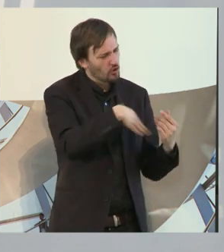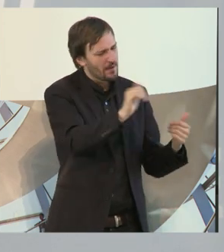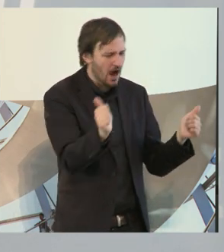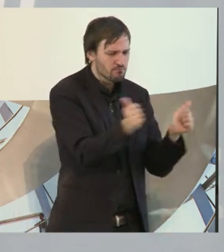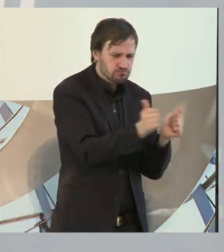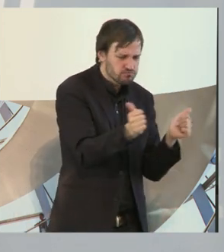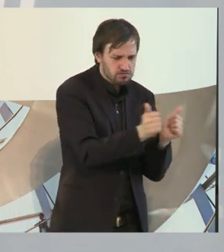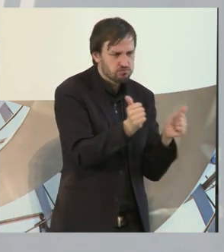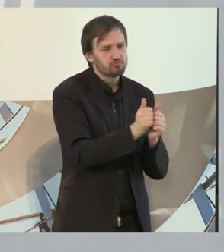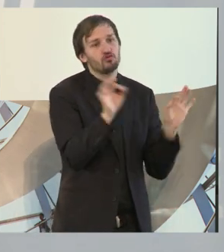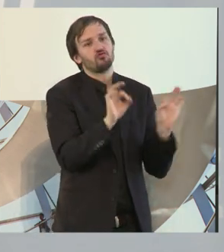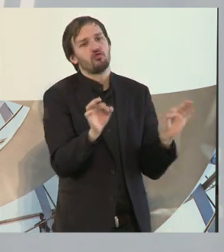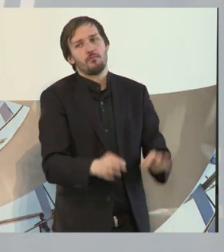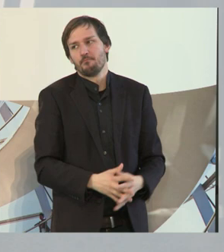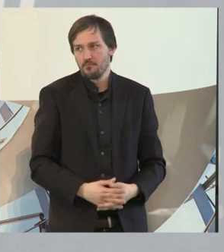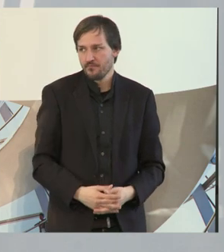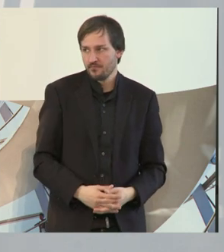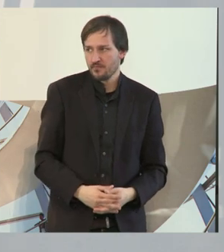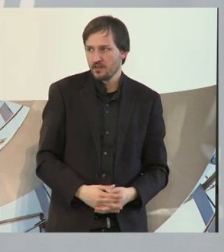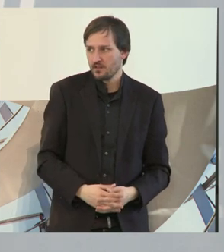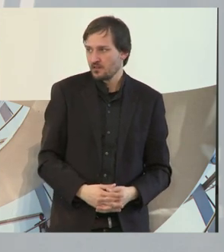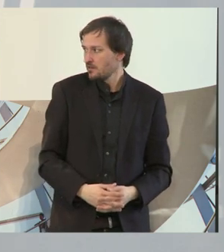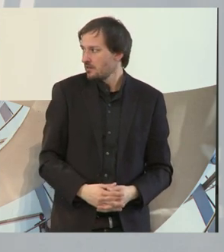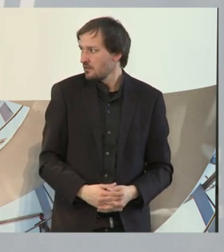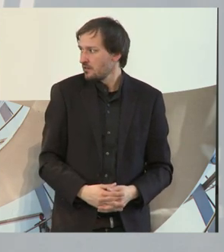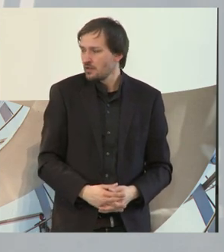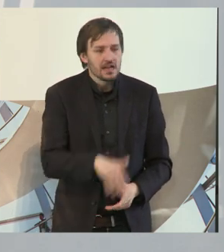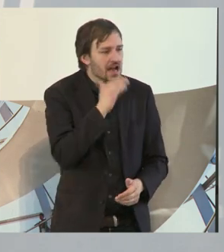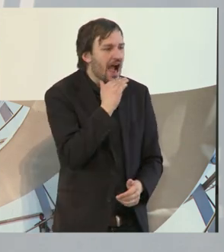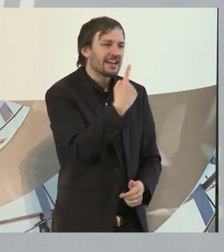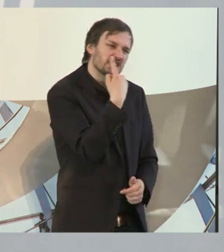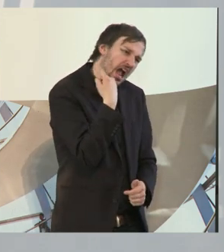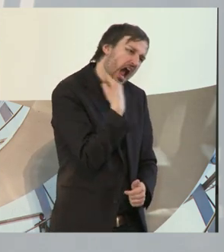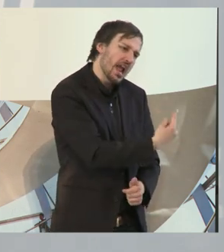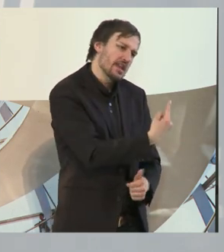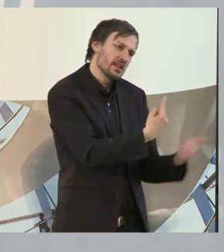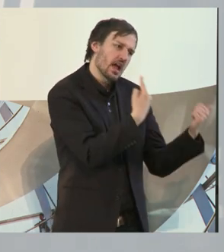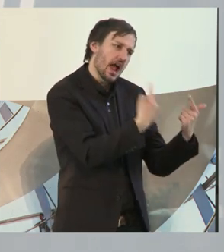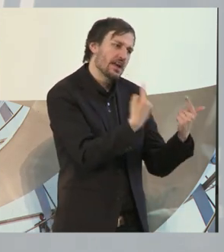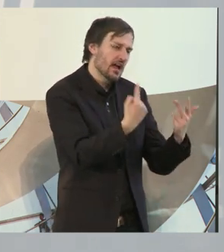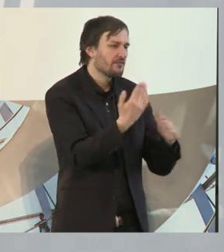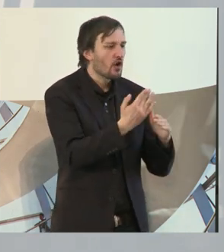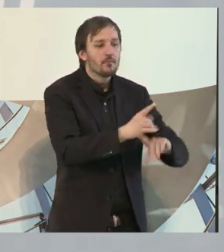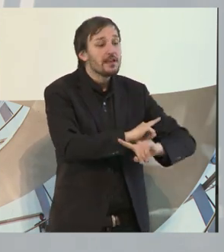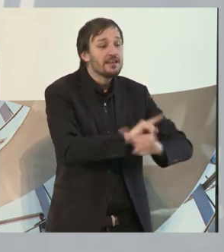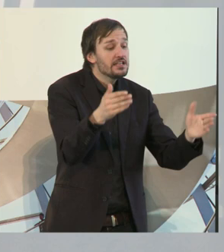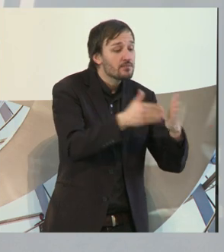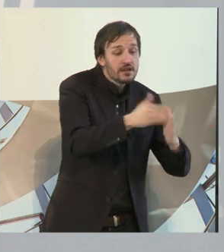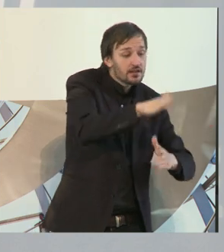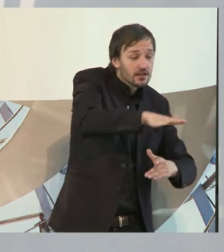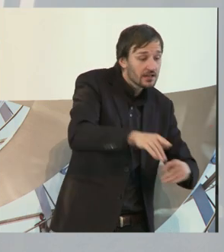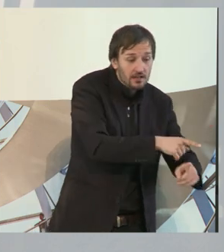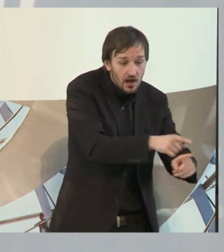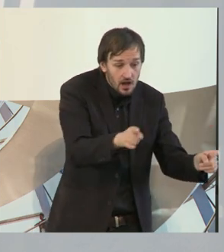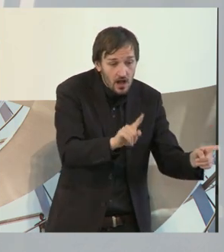grauenhaft. Es reicht wirklich, wenn einer dabei ist, weil die nichtbehinderten Kinder letzten Endes eine